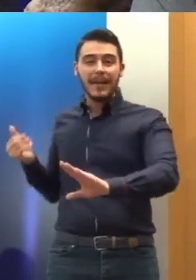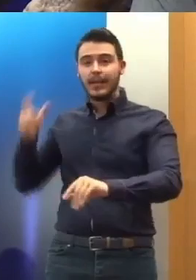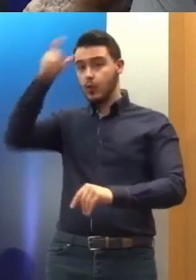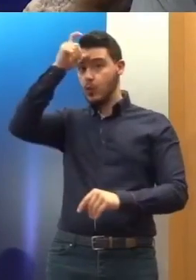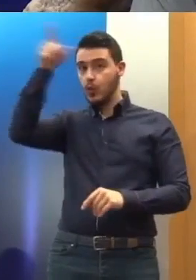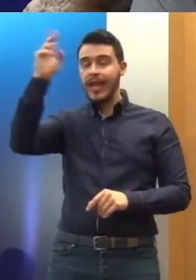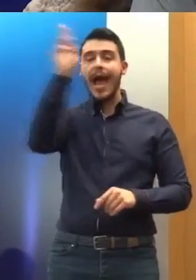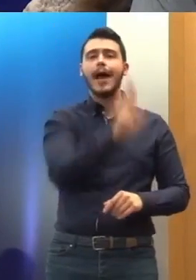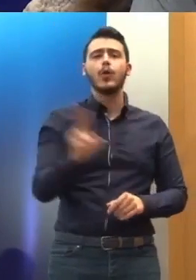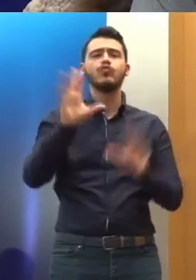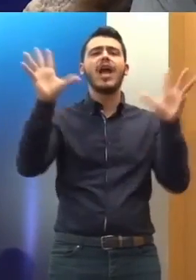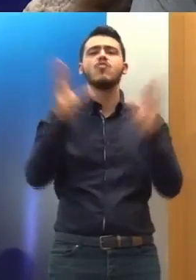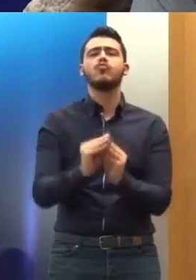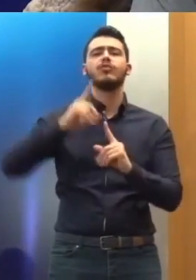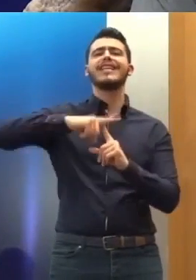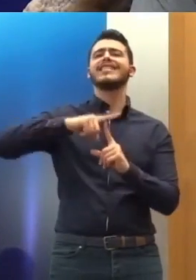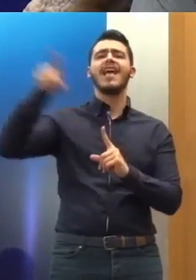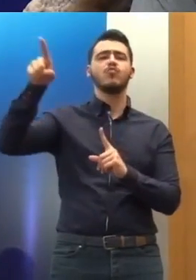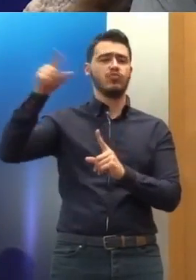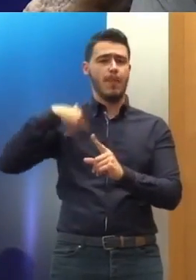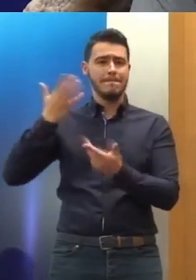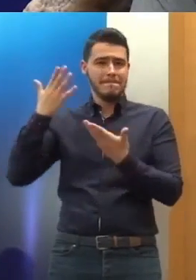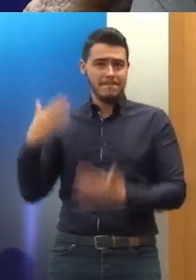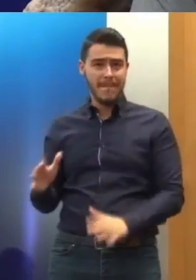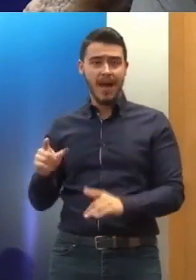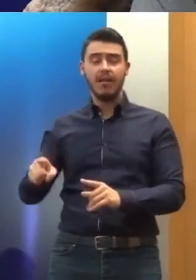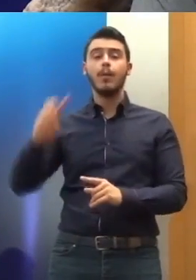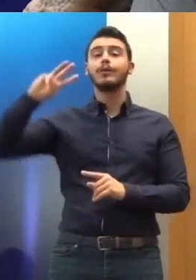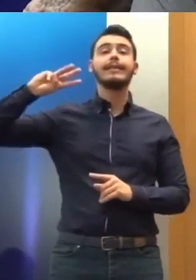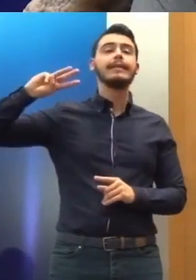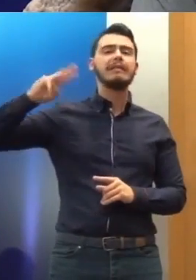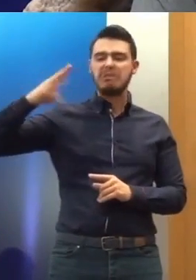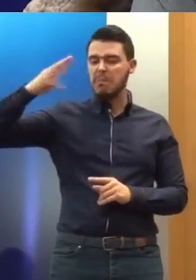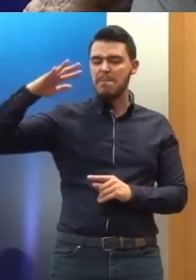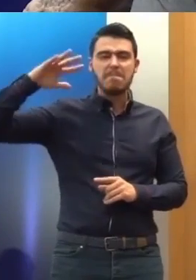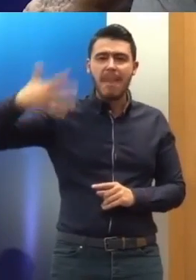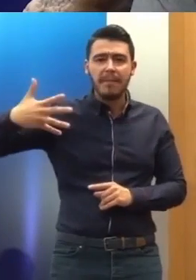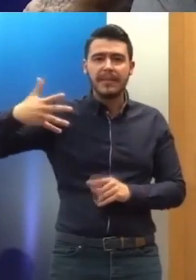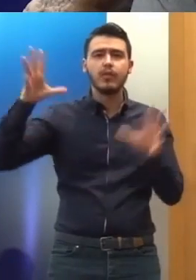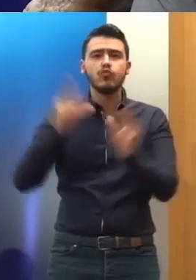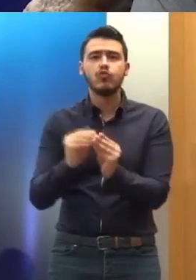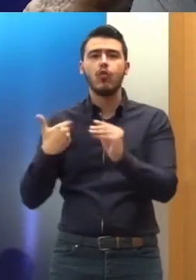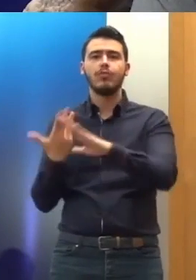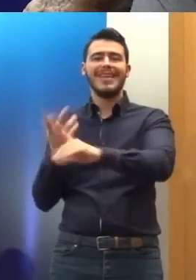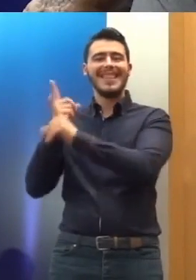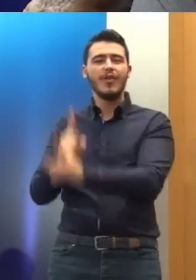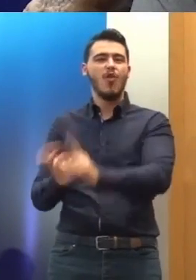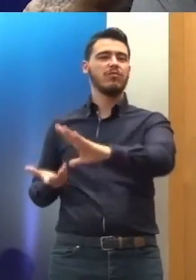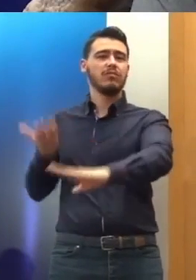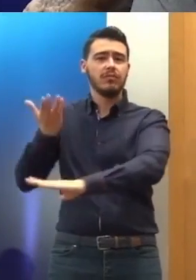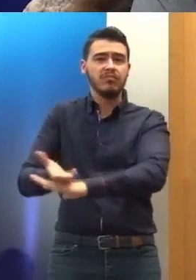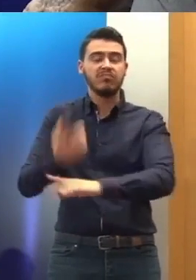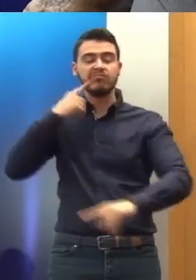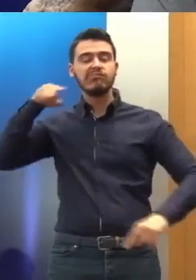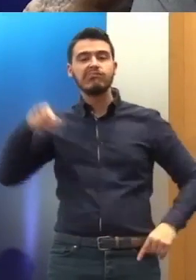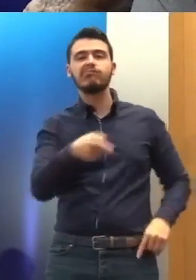Ρωσίας για την Τζεσσενία και προχωρεί η Επιτροπή στην πέμπτη, έκτη δημόσια δήλωση και πέμπτη, κατά της Ελλάδος για πρώτη